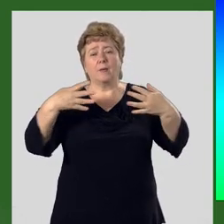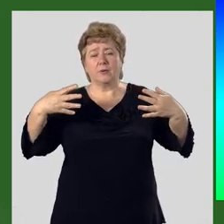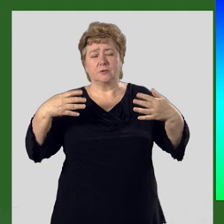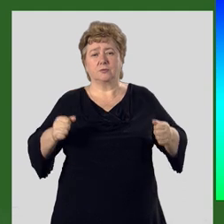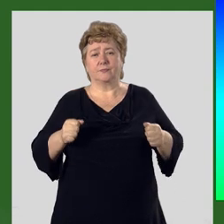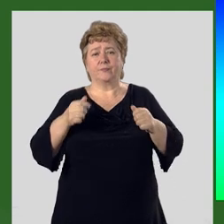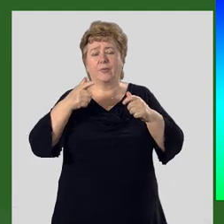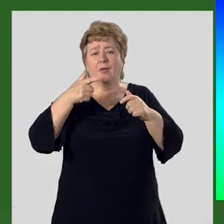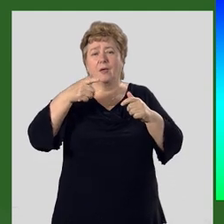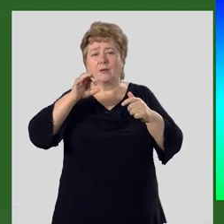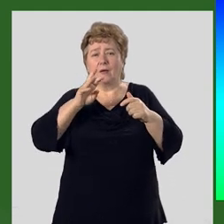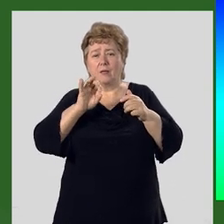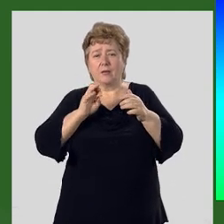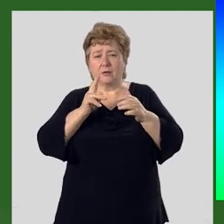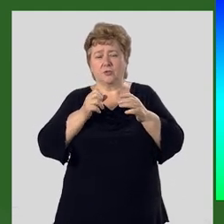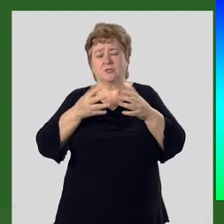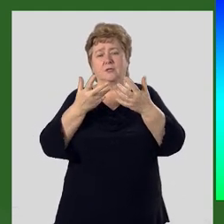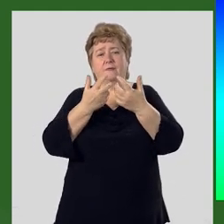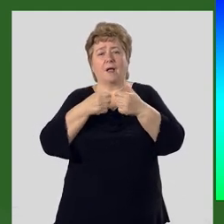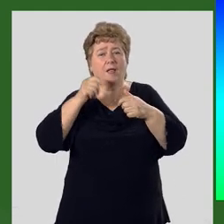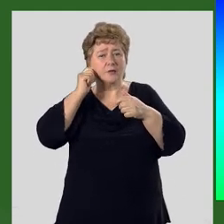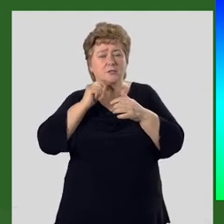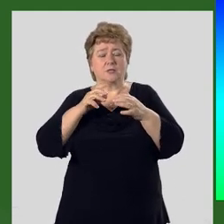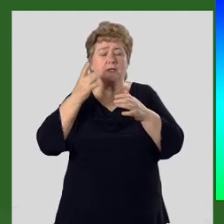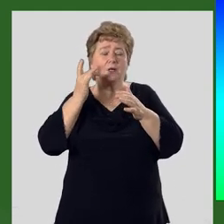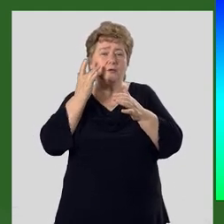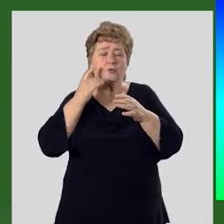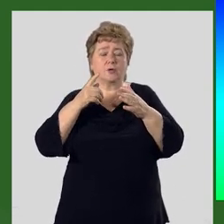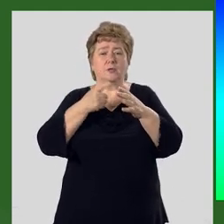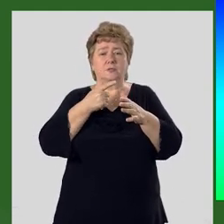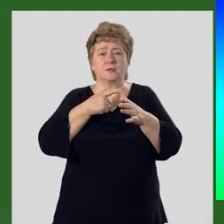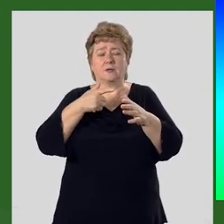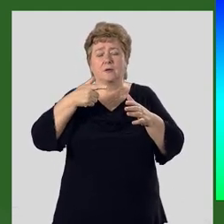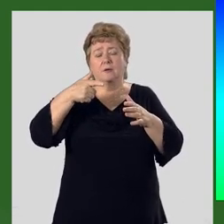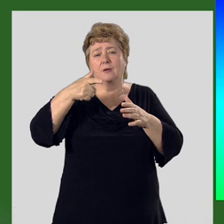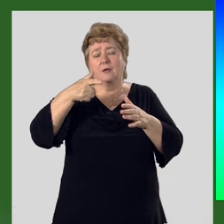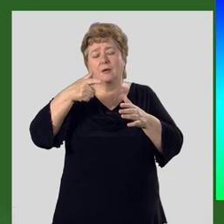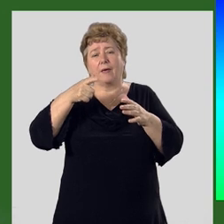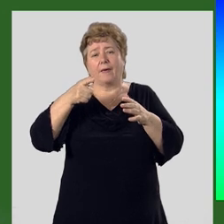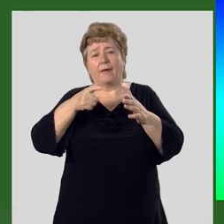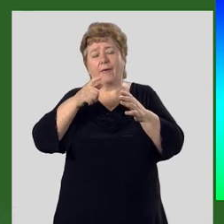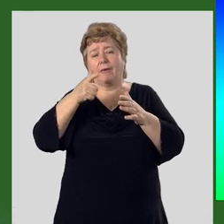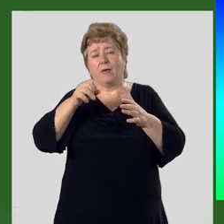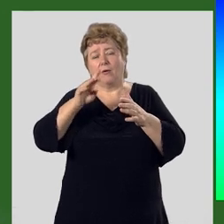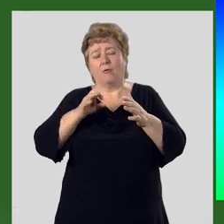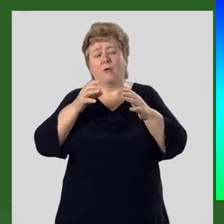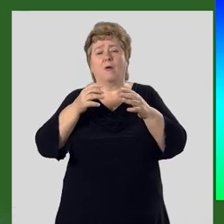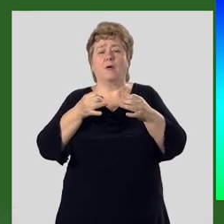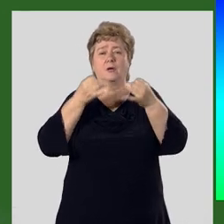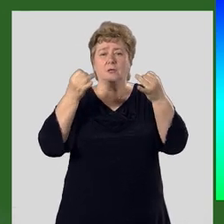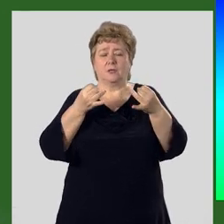геологического летоисчисления, которое называется геохронологическая таблица.